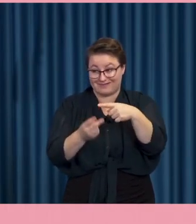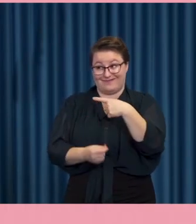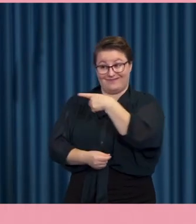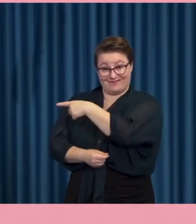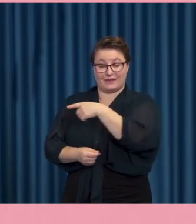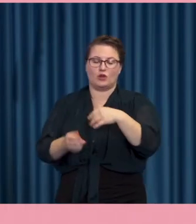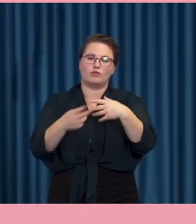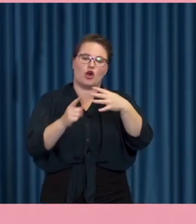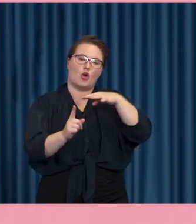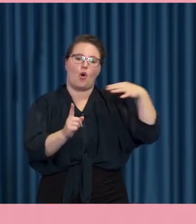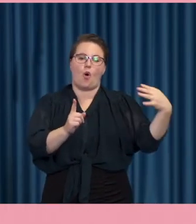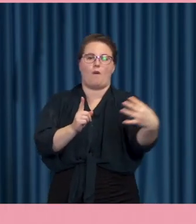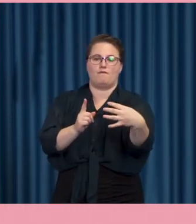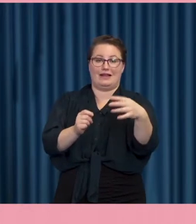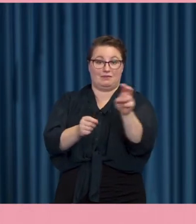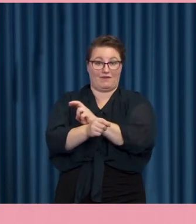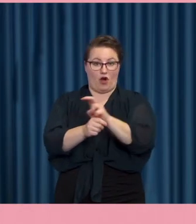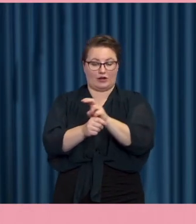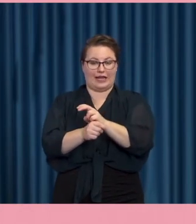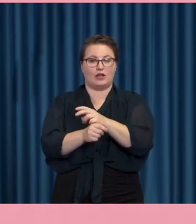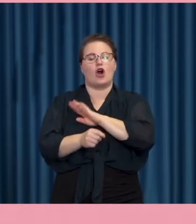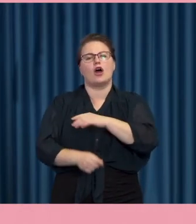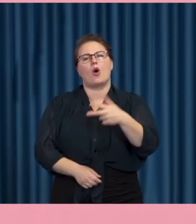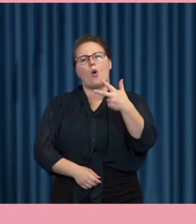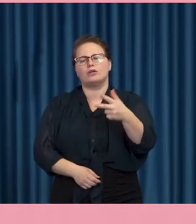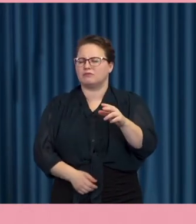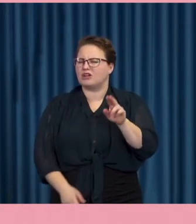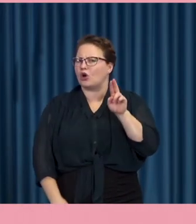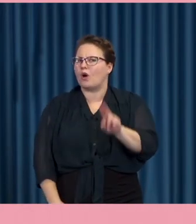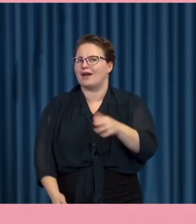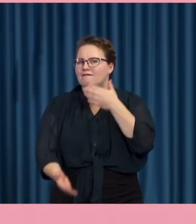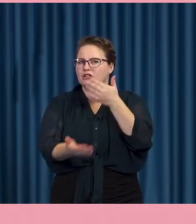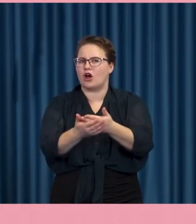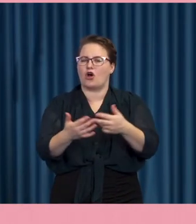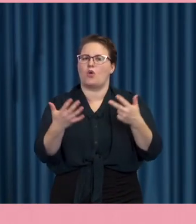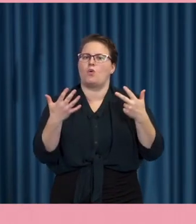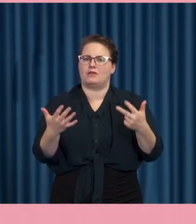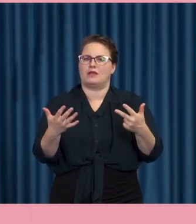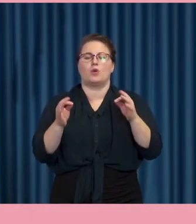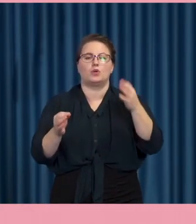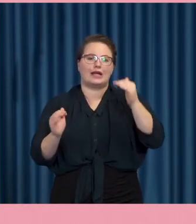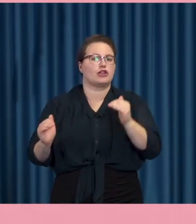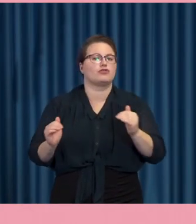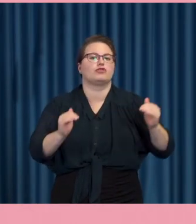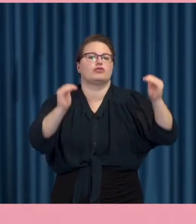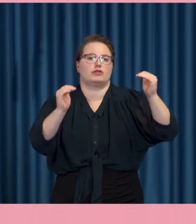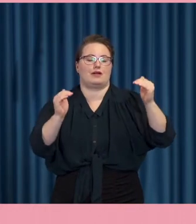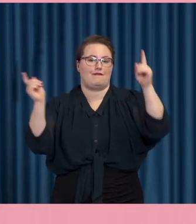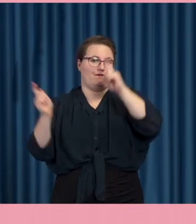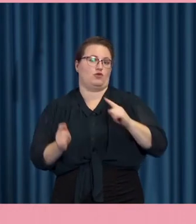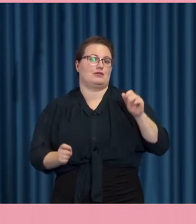omvärldsbevakning och kommer på åtta väldigt konkreta förslag för att öka digital delaktighet.